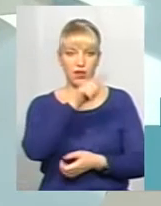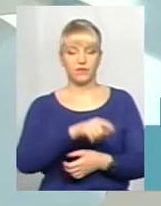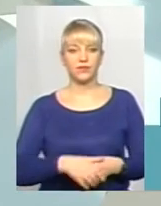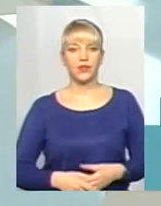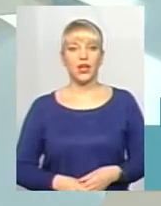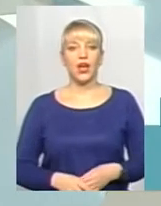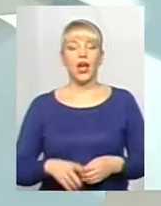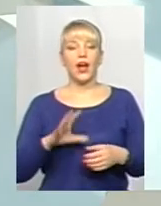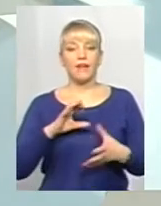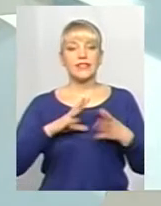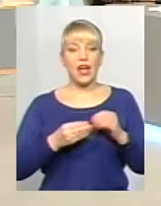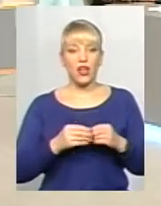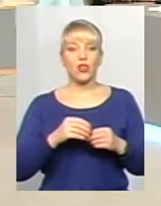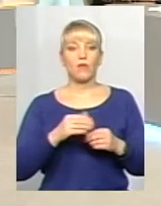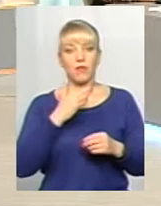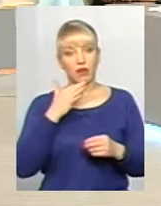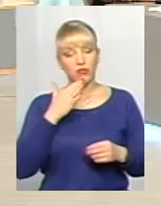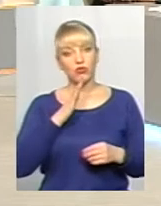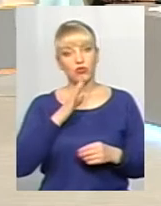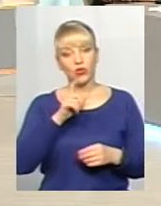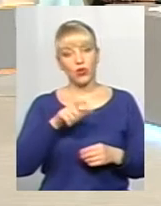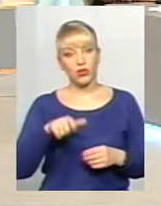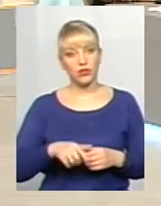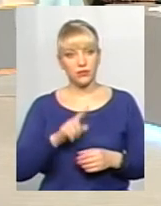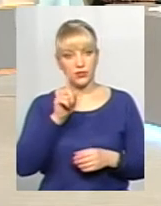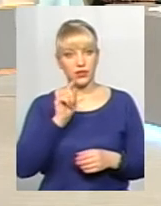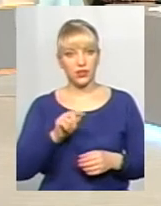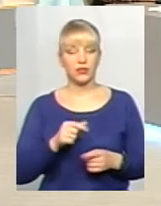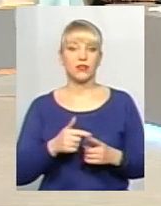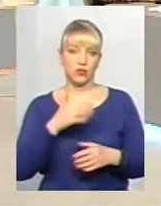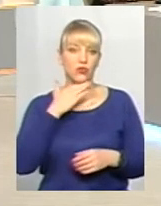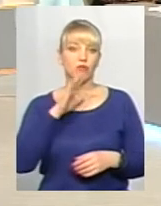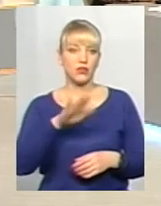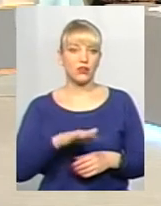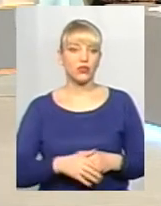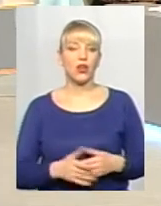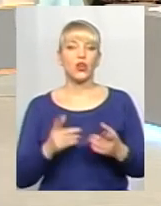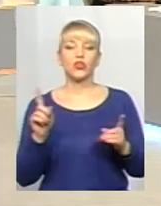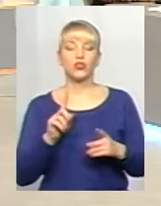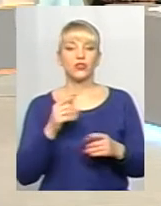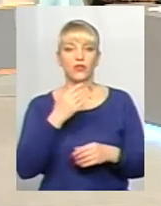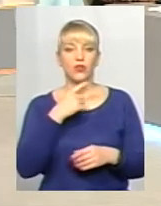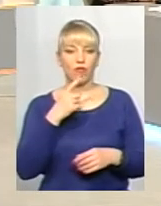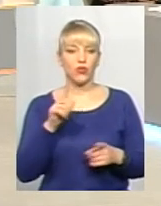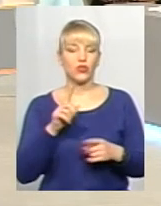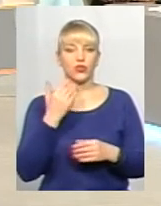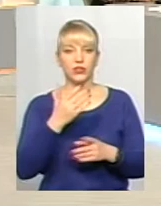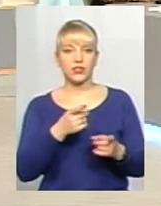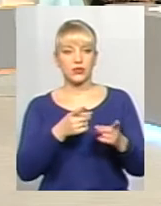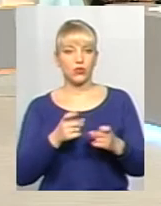А загалом багато жінок? Ну, достатньо. Що вони говорять? Що їх спонукає?